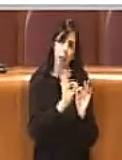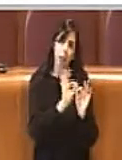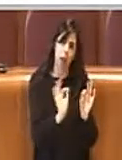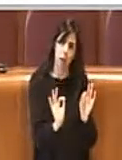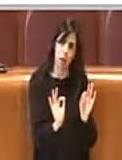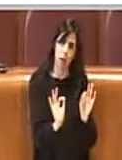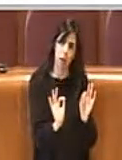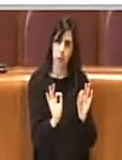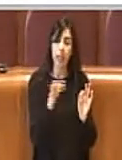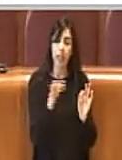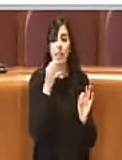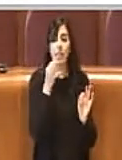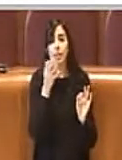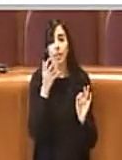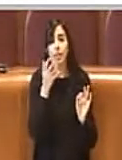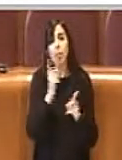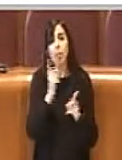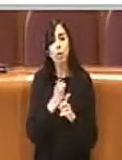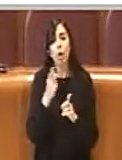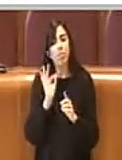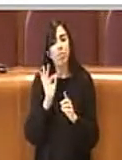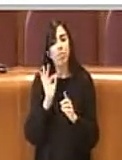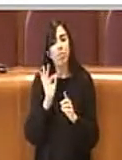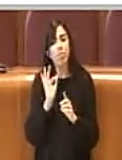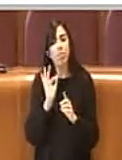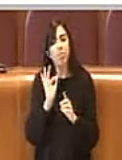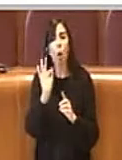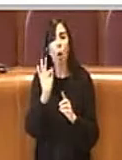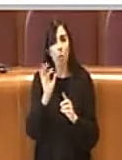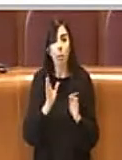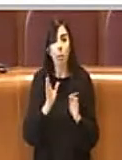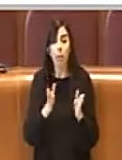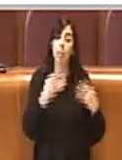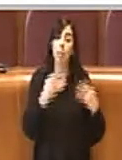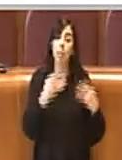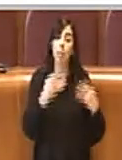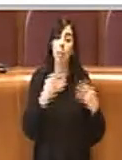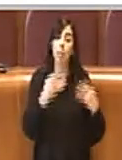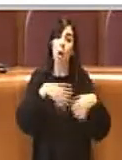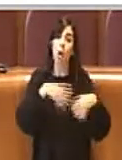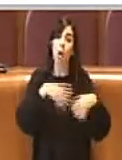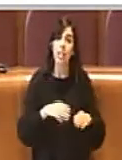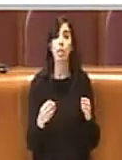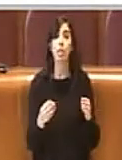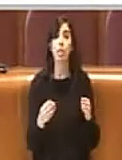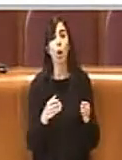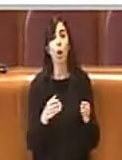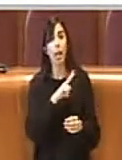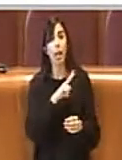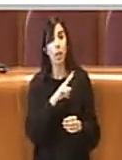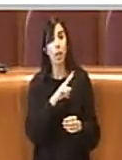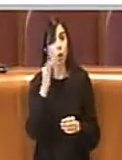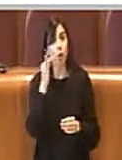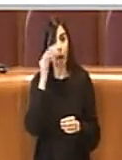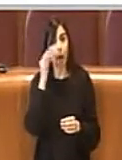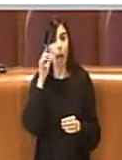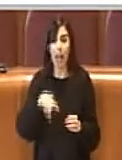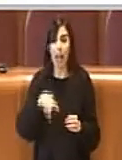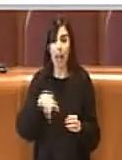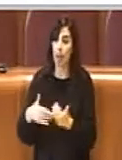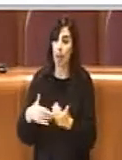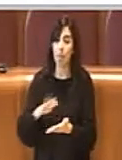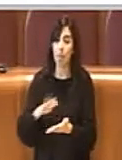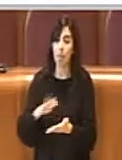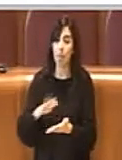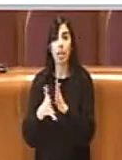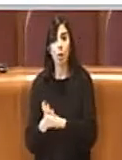fare in modo che eh il dipartimento organizzazione risorse umane e trasformazione digitale possano